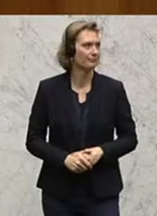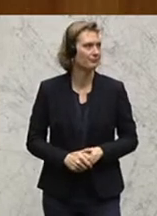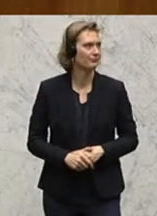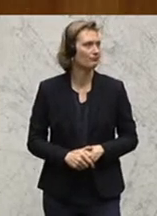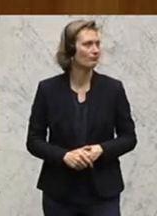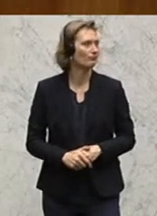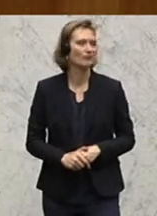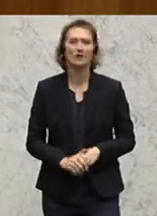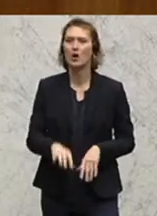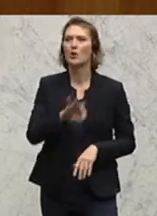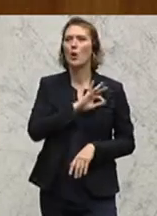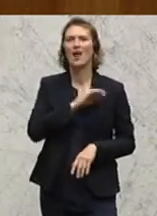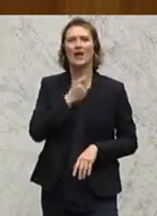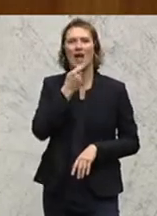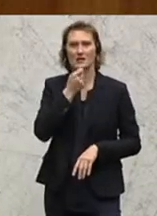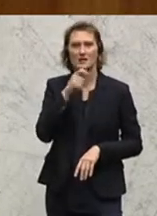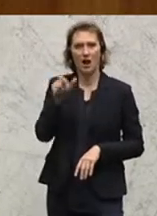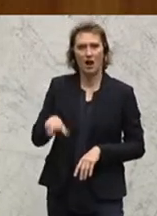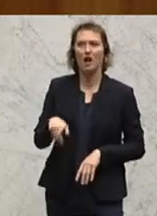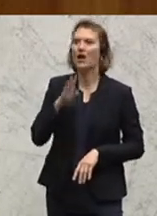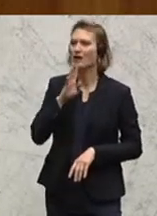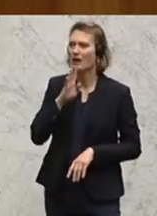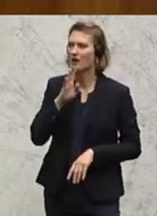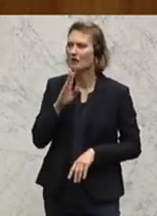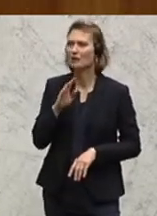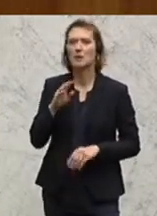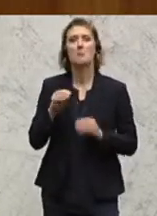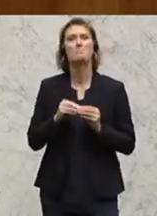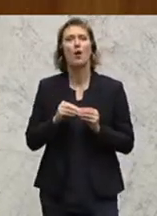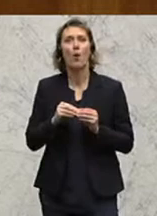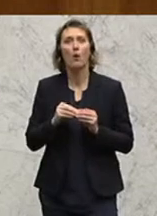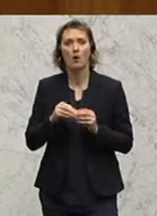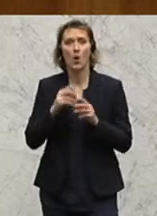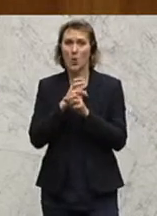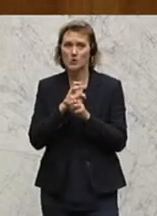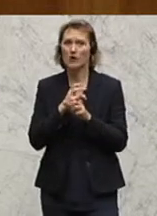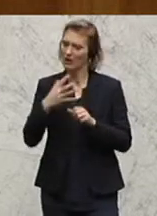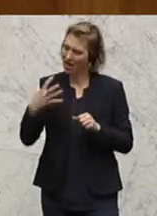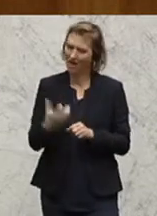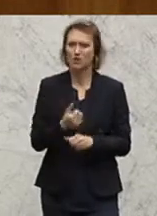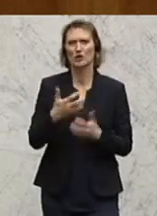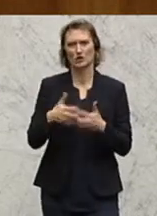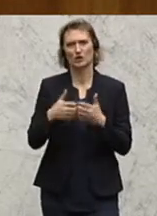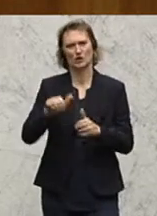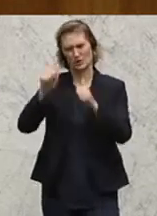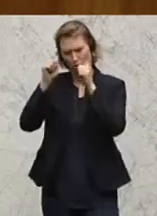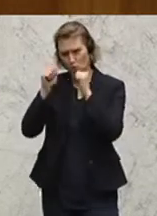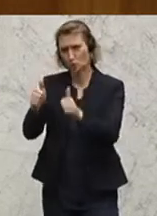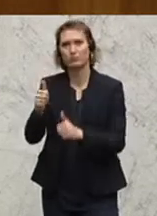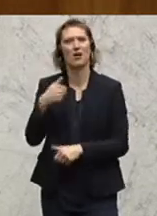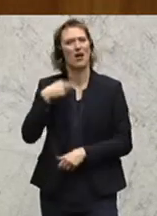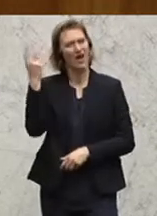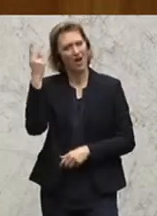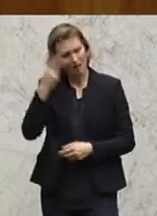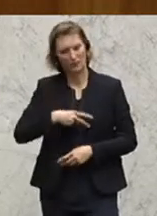Ja, der Kollege Essl hat völlig richtig hier gemeint, Bio ist eine Volksgeschichte. Kollege Essl, 100 Prozent unterschreibe ich das.